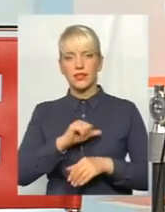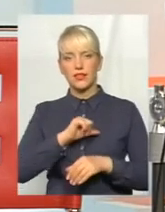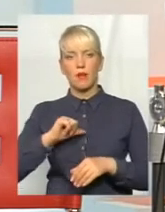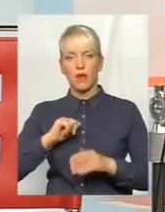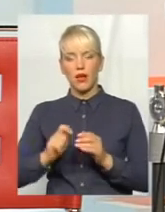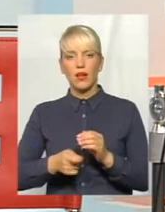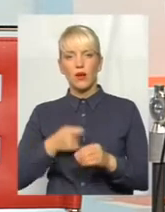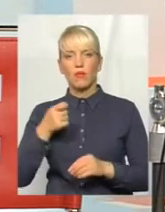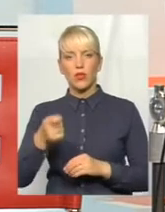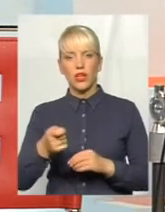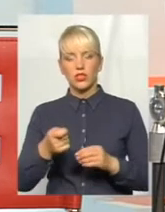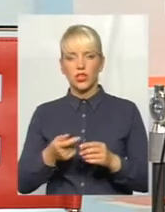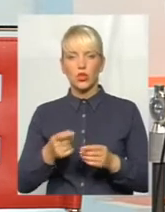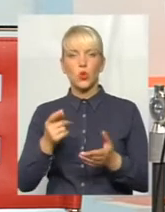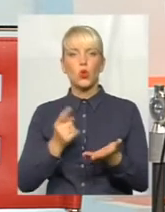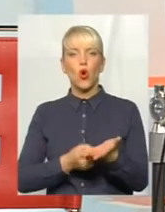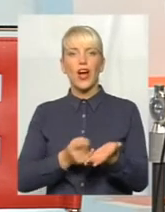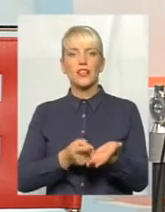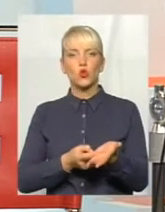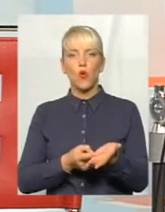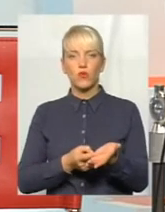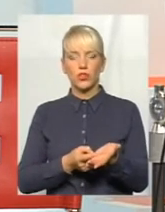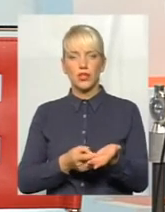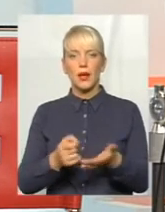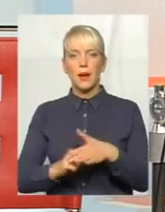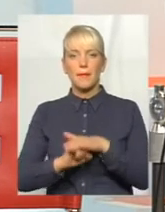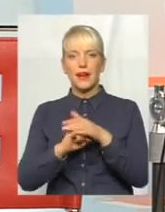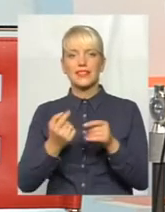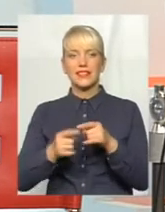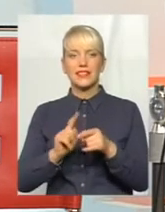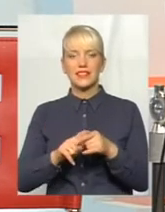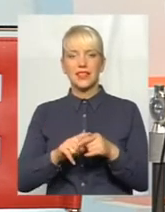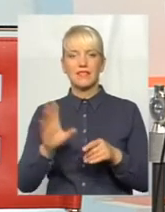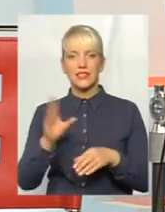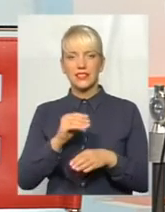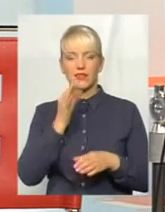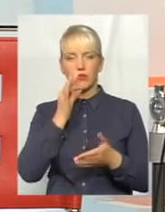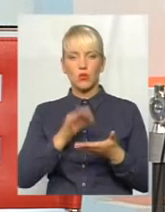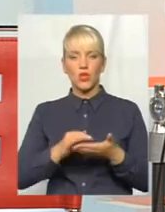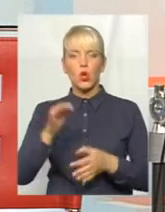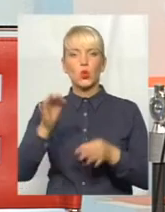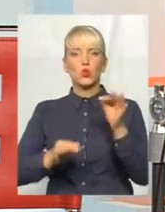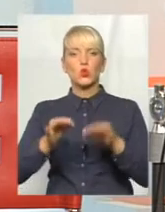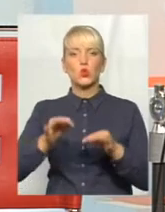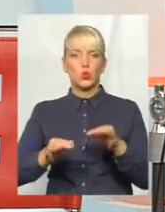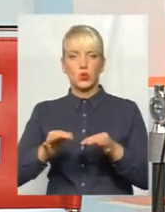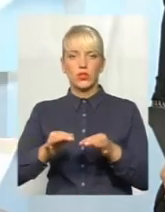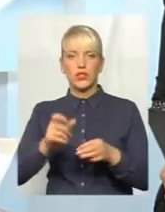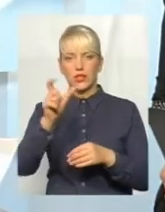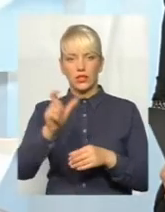подача доказової бази, це безпосередньо лягає на повноваження судді, який після